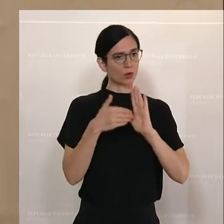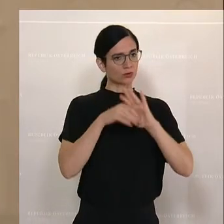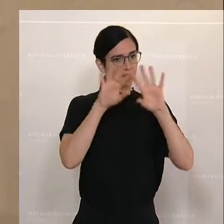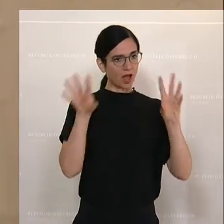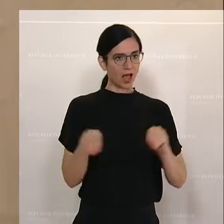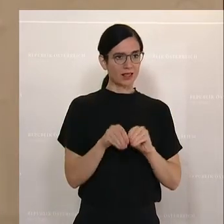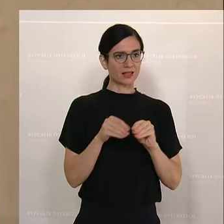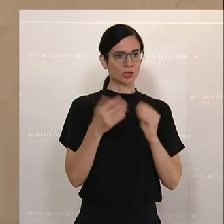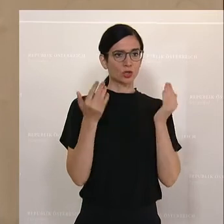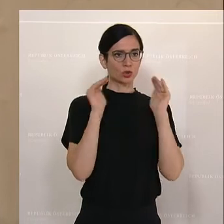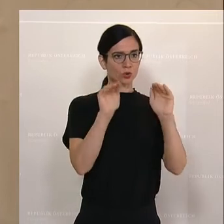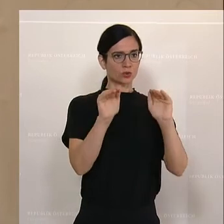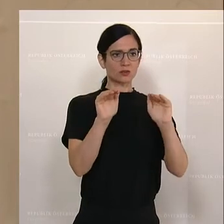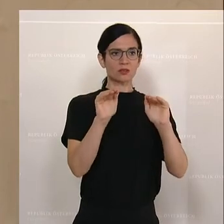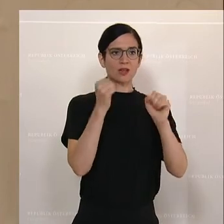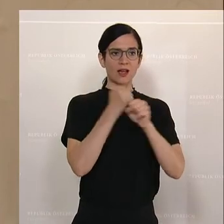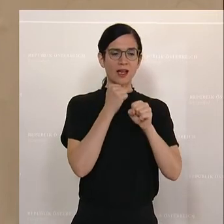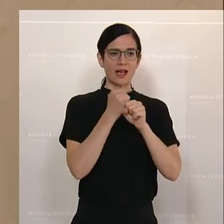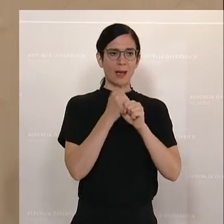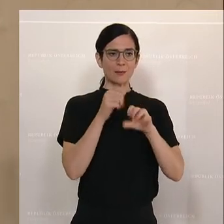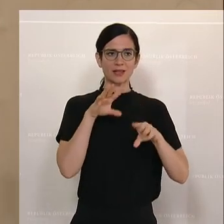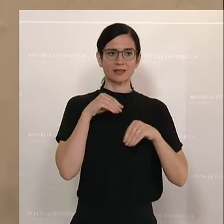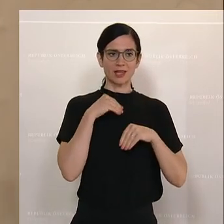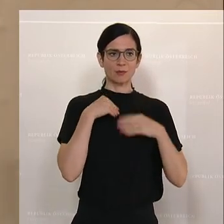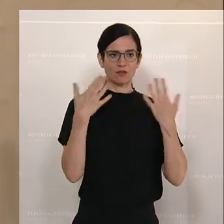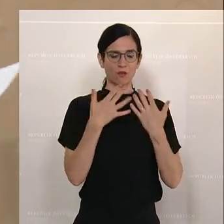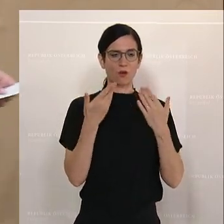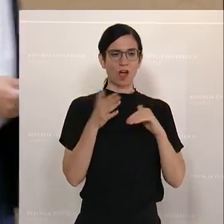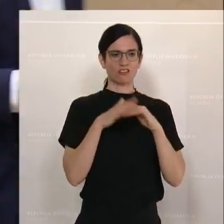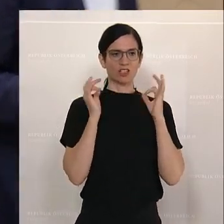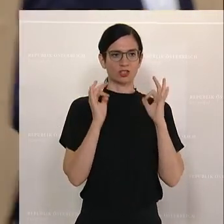Schutze der Arbeitnehmerinnen auf der Straße. Dankeschön. Dank. Vielen Dank.